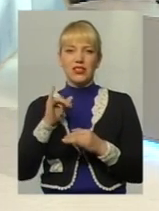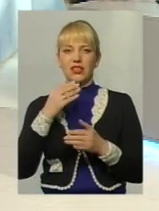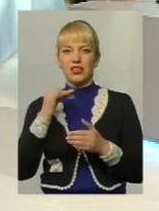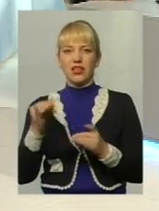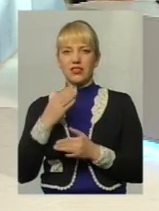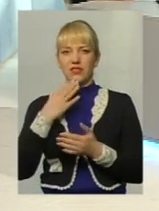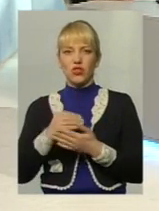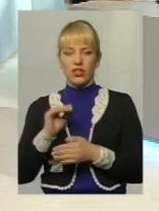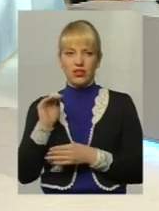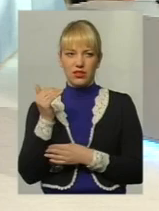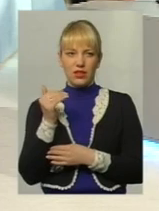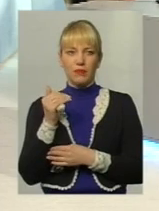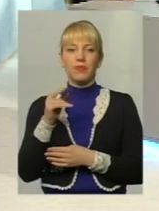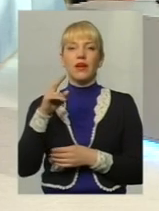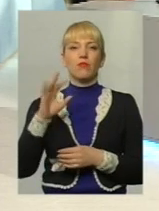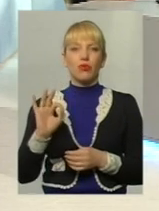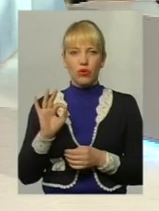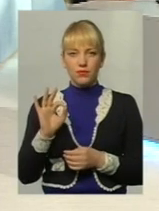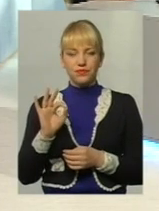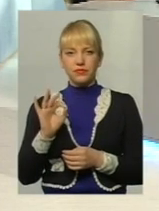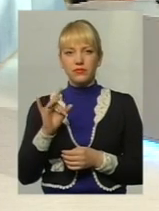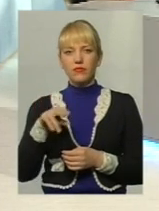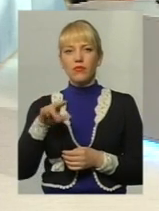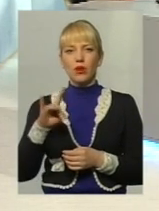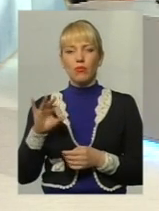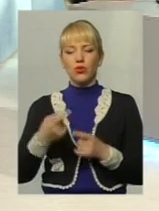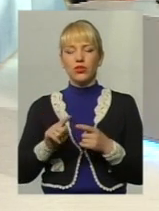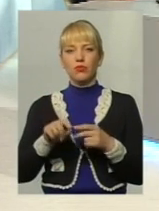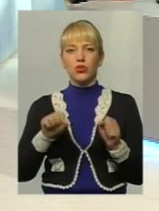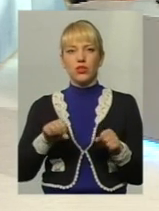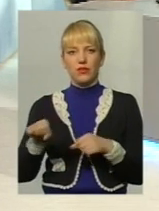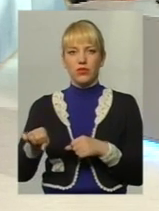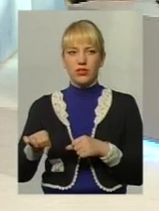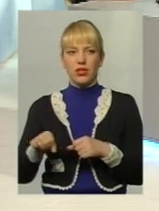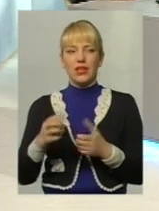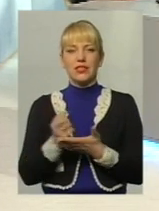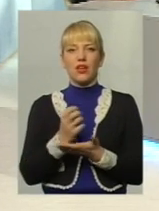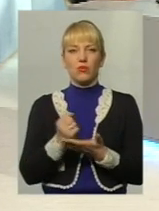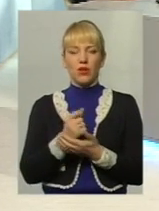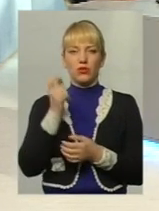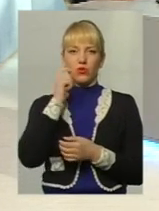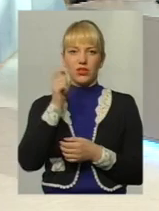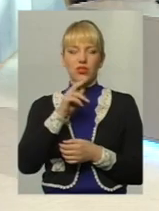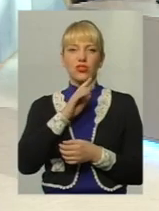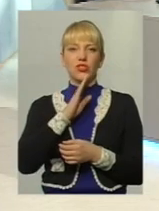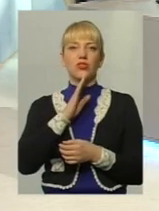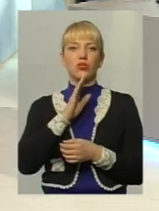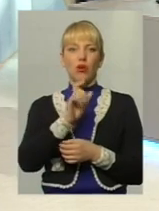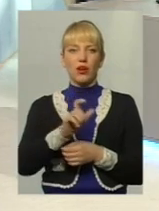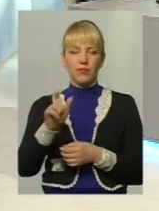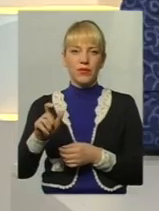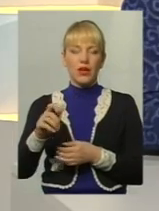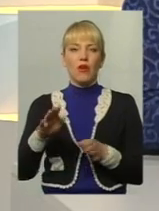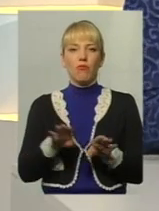Власне, про ті можливості заробляти українських жінок в